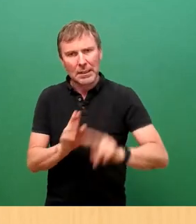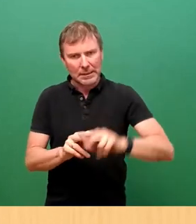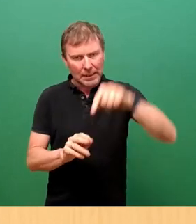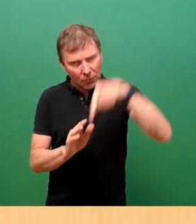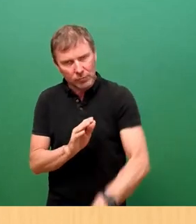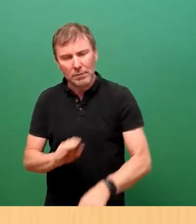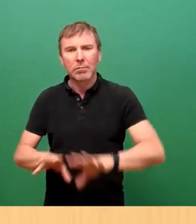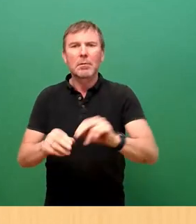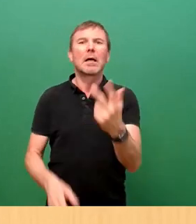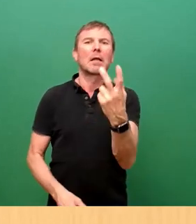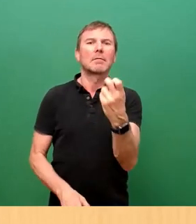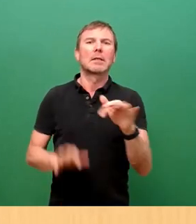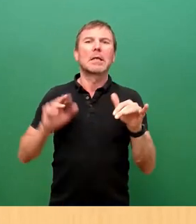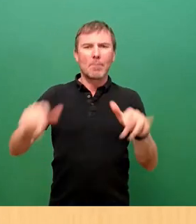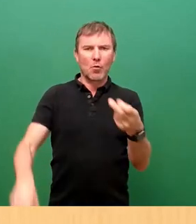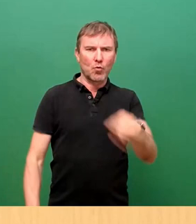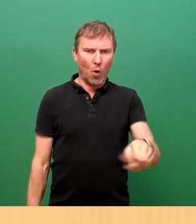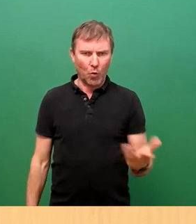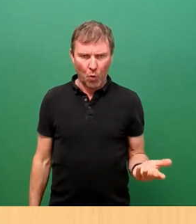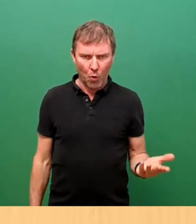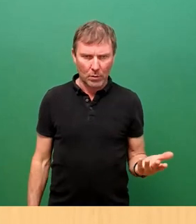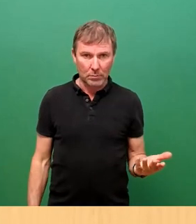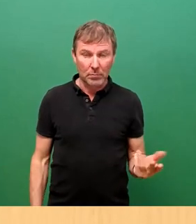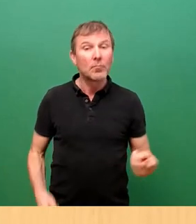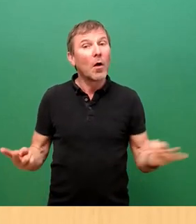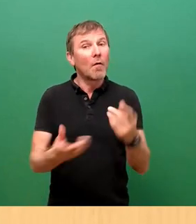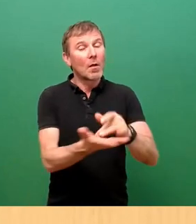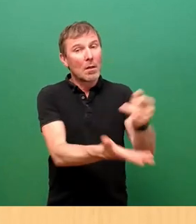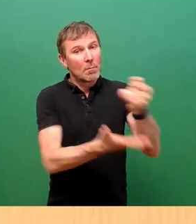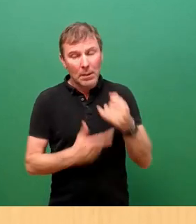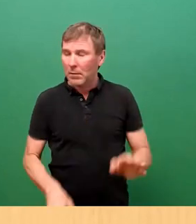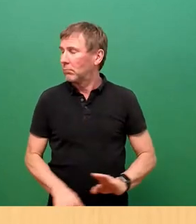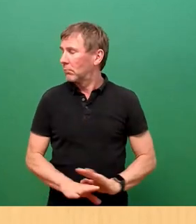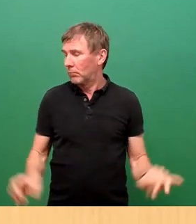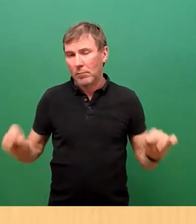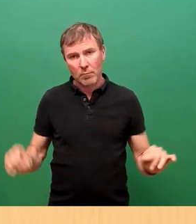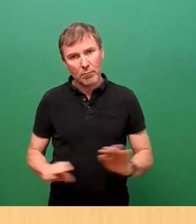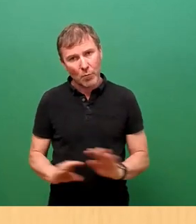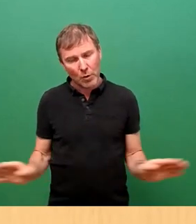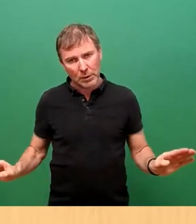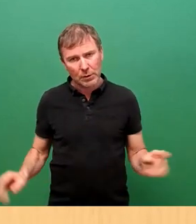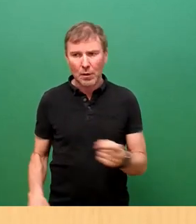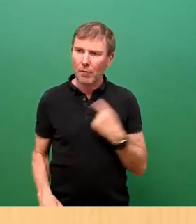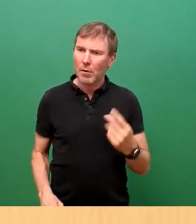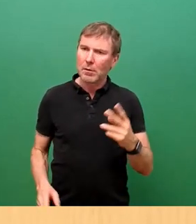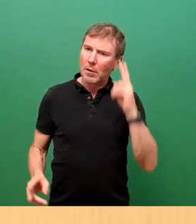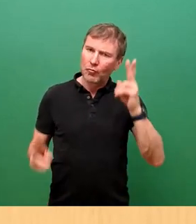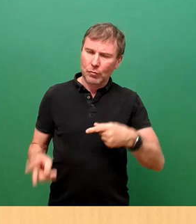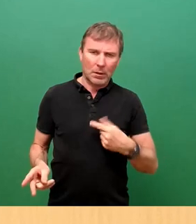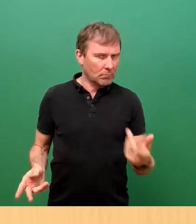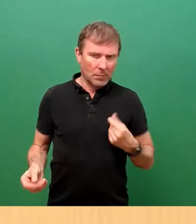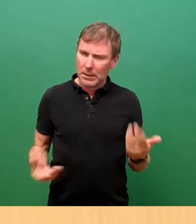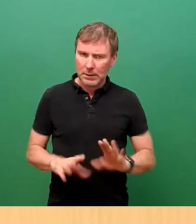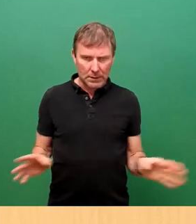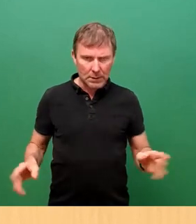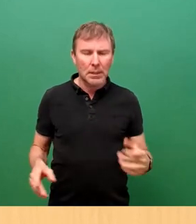Millionen Euro. Dafür gibt es weder Fördermittel für den Straßenbau, also sprich für uns als Landeshauptstadt, noch Fördermittel für die Dresdner